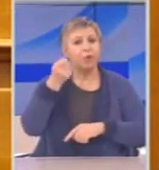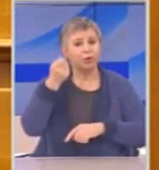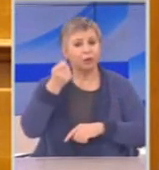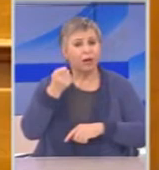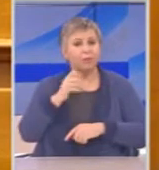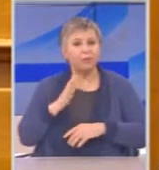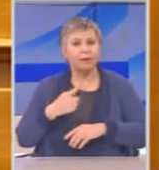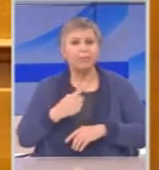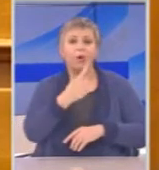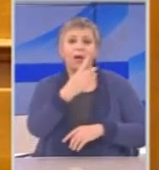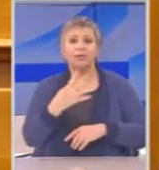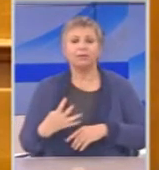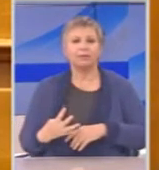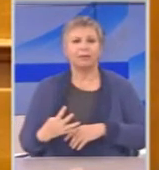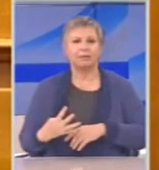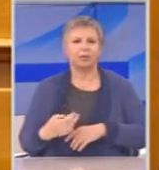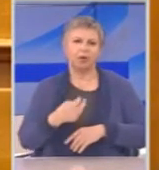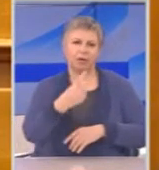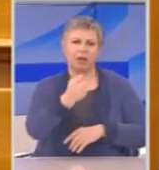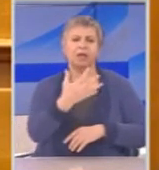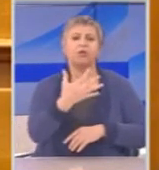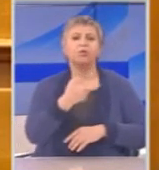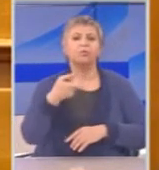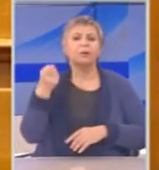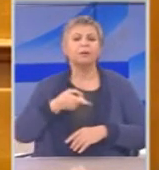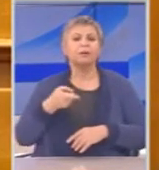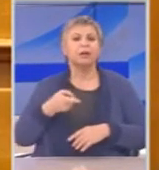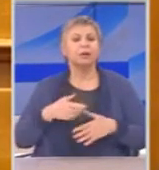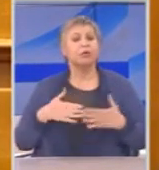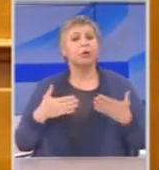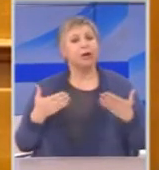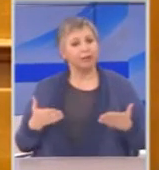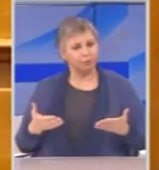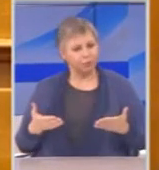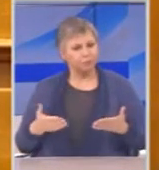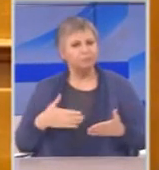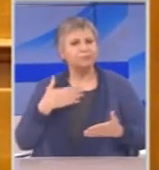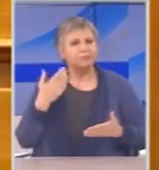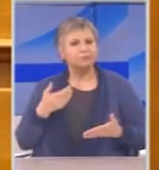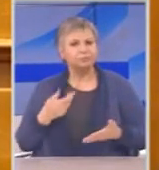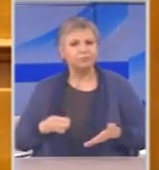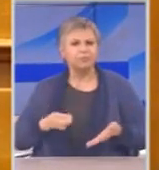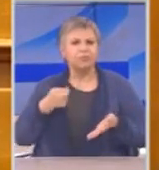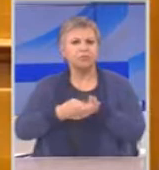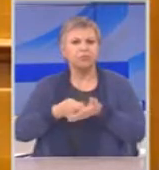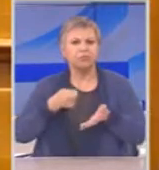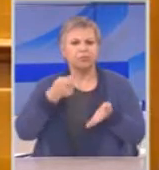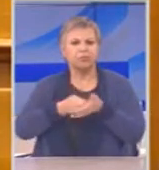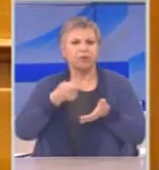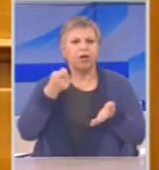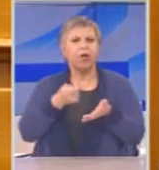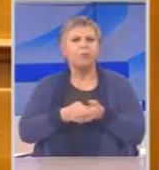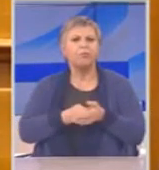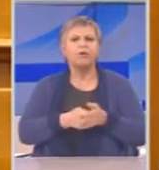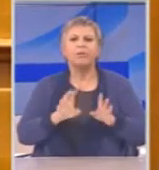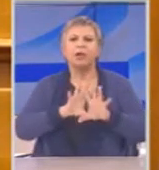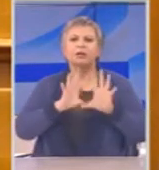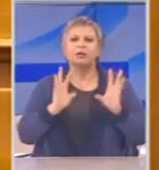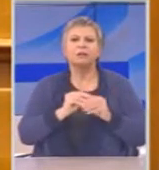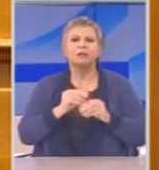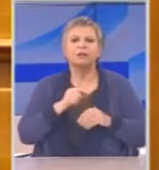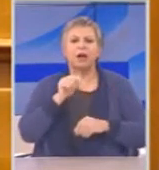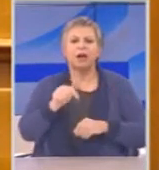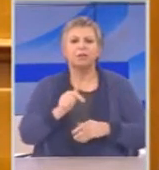οφείλονται στις δικαιολογημένες μεν, λέει, αλλά ιδιαιτέρως αυξημένες αμυντικές δαπάνες της χώρας μας.